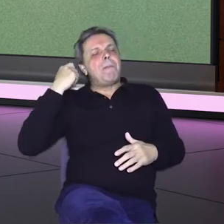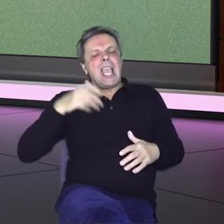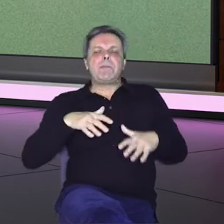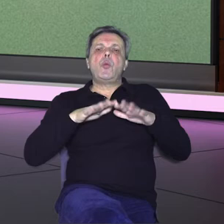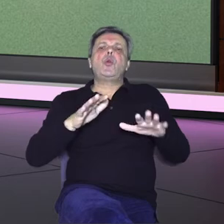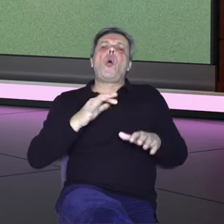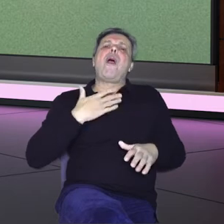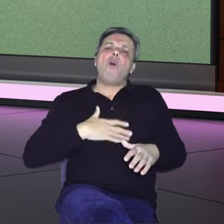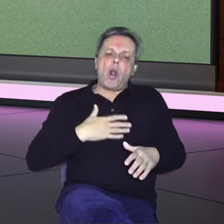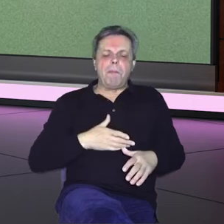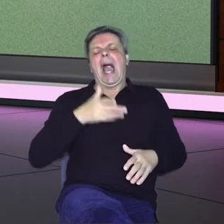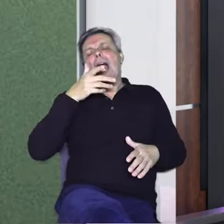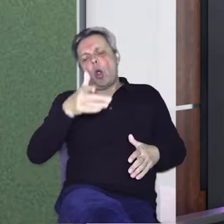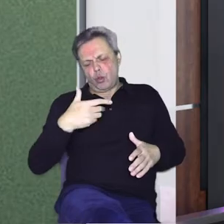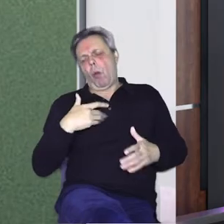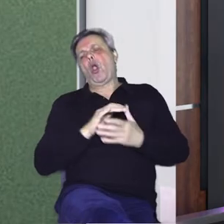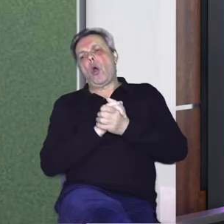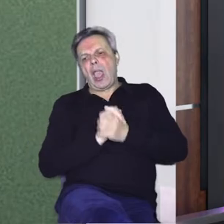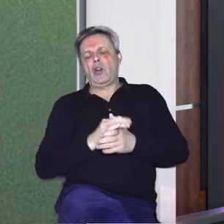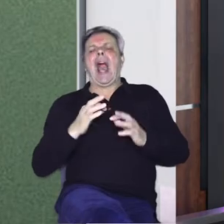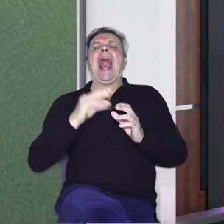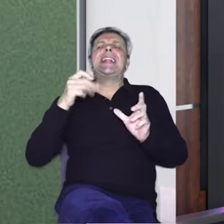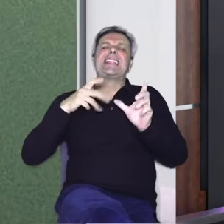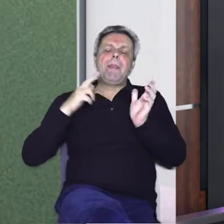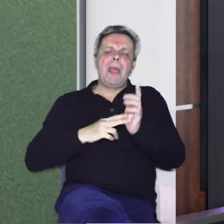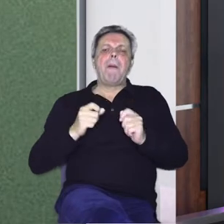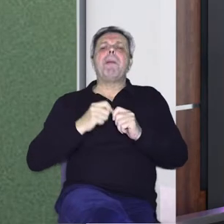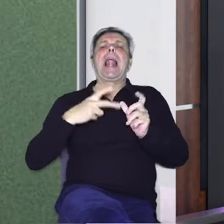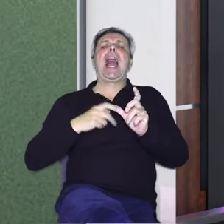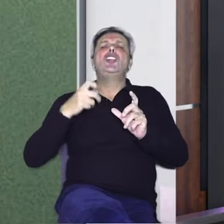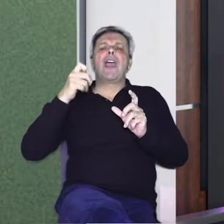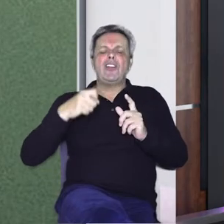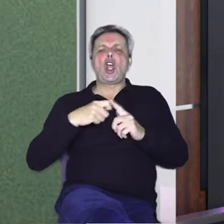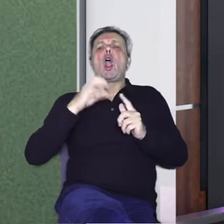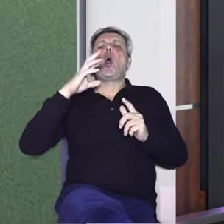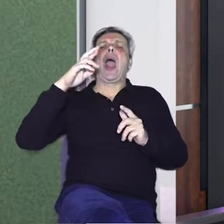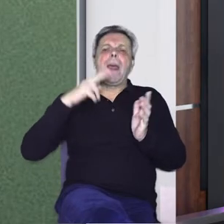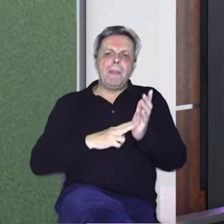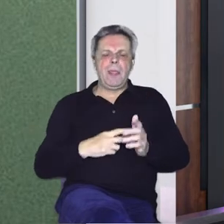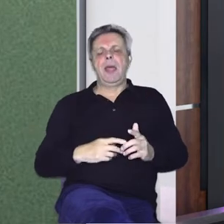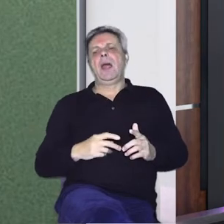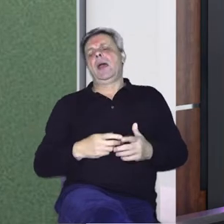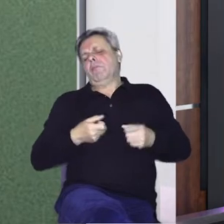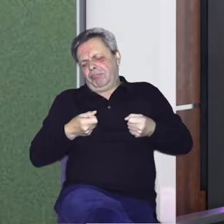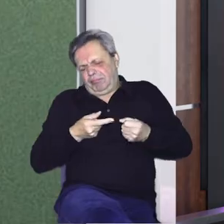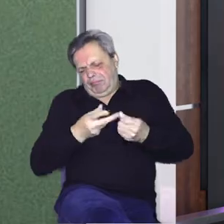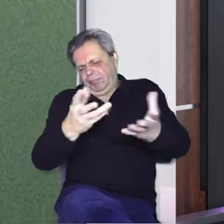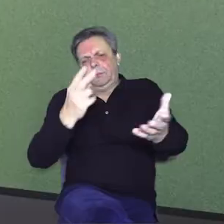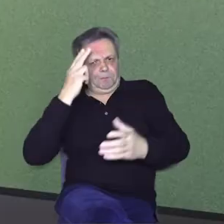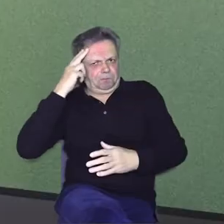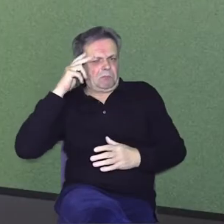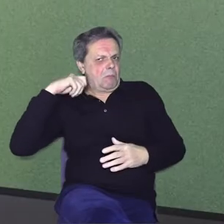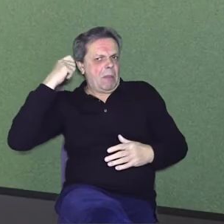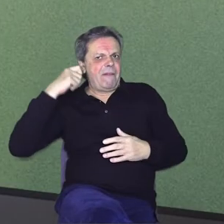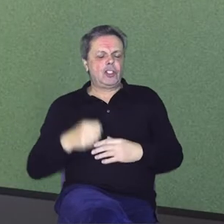volim, a to su prije sve kolege kantautori, kao što je Arsen, kao što je Balašević, kao što je Leonard Cohen, Fabricio de Andra i tako dalje i tako